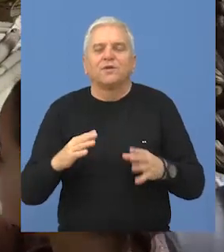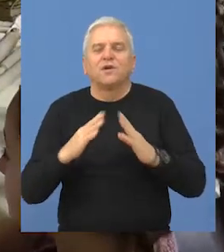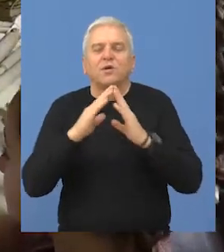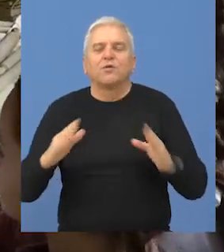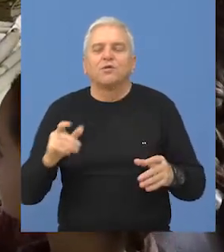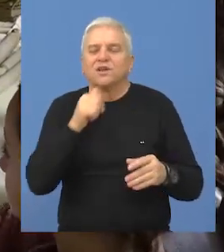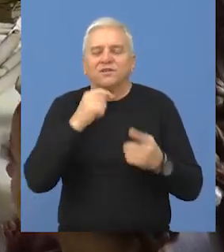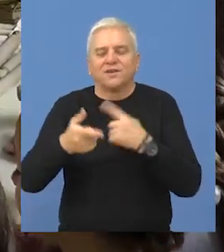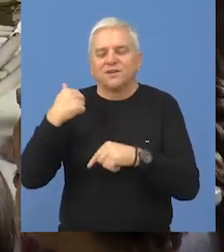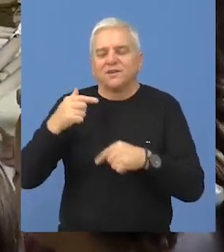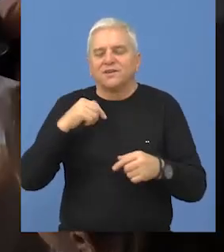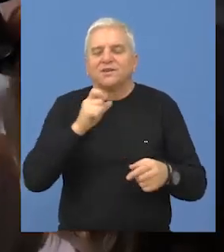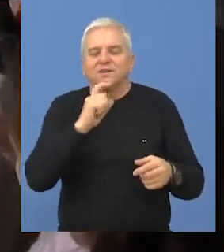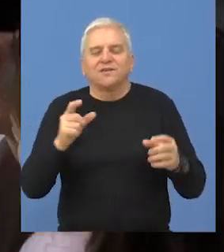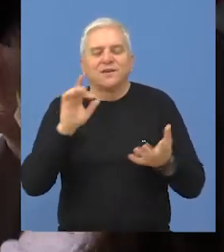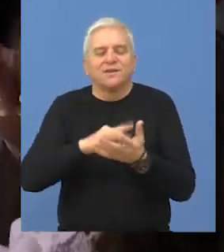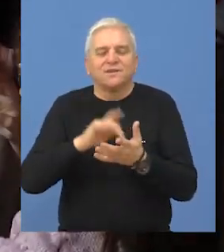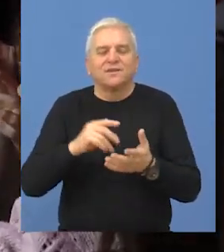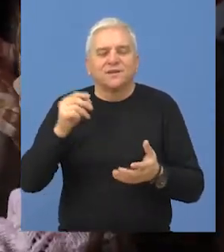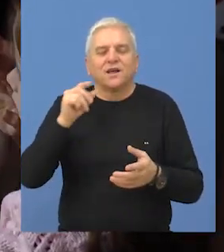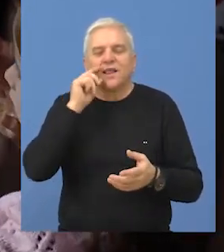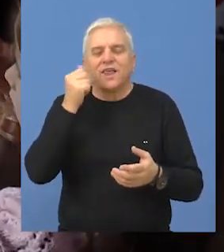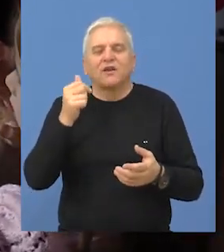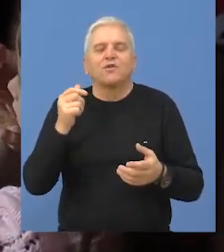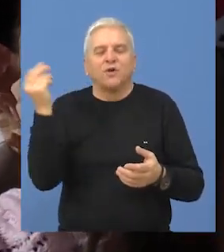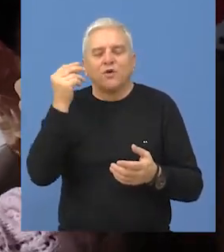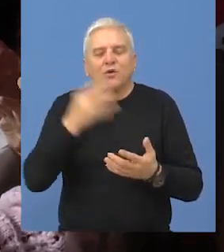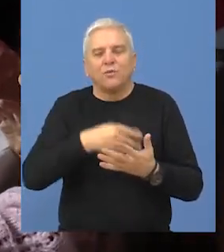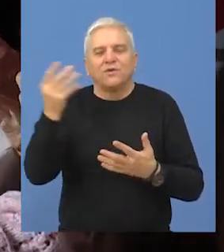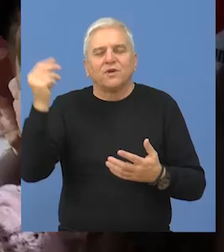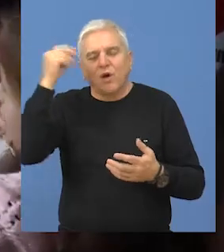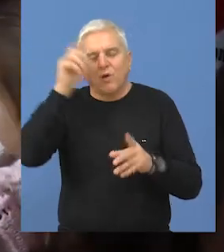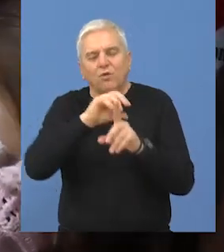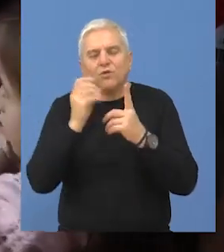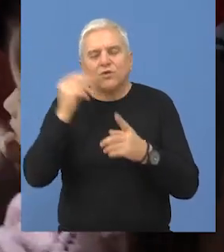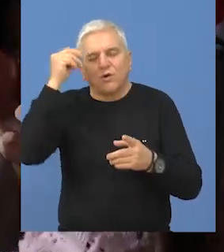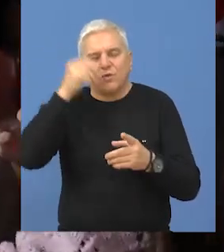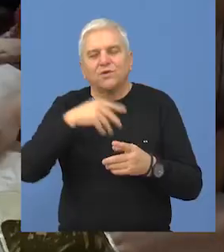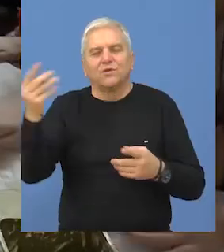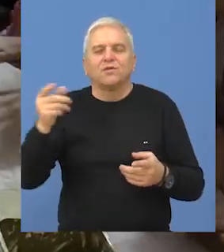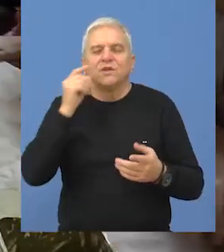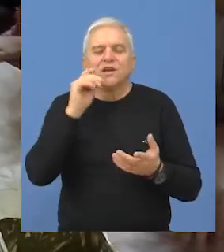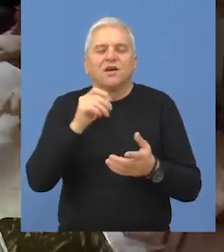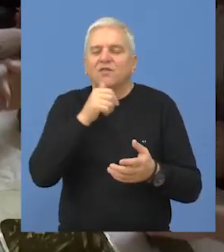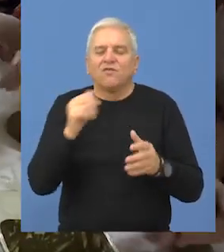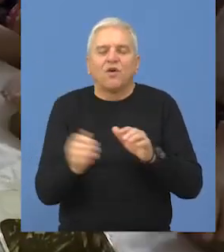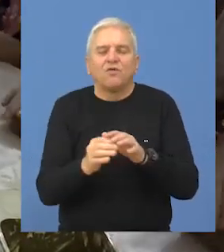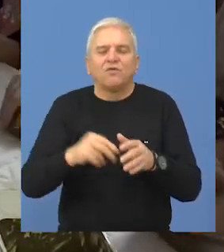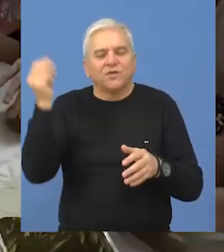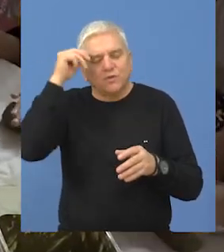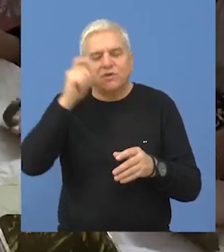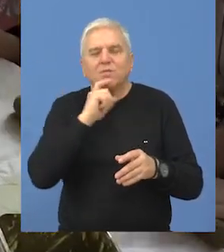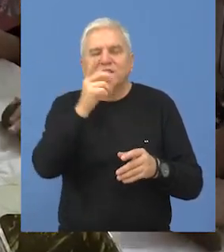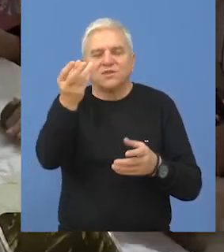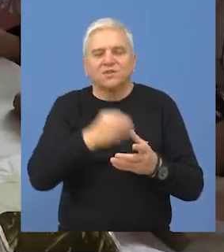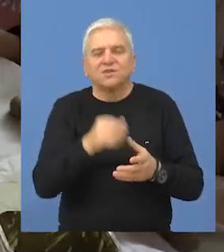Mreže, Kuće, Tradicije Vojvodine, Mađarskog centra za narodnu umetnost i kulturno obrazovanje, Nacionalnog fonda